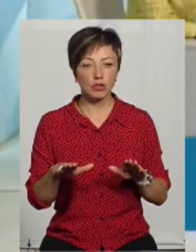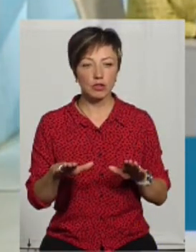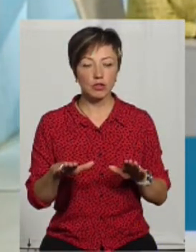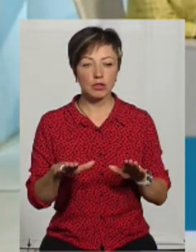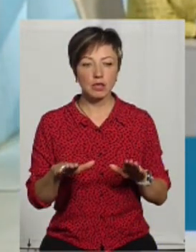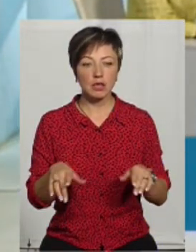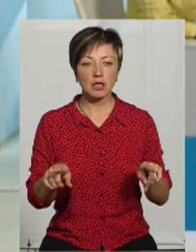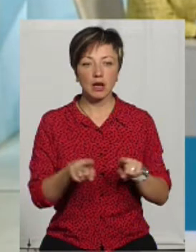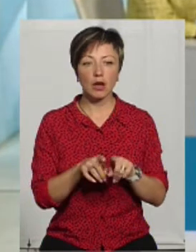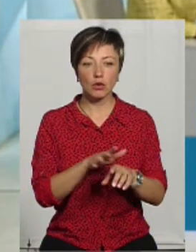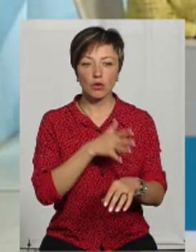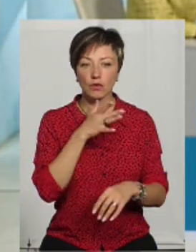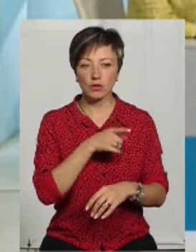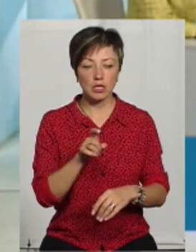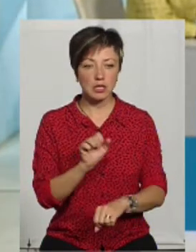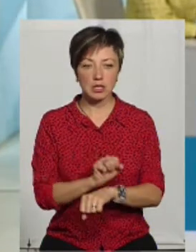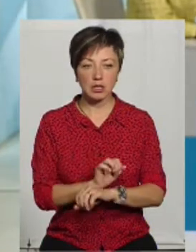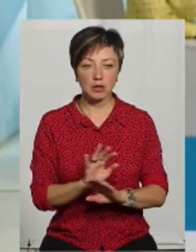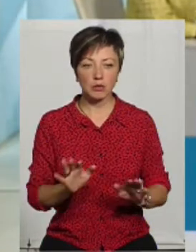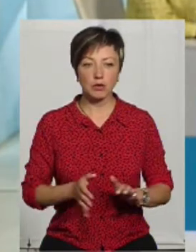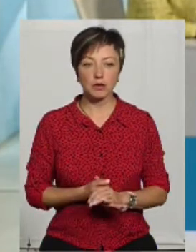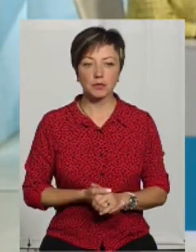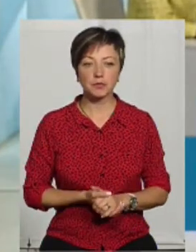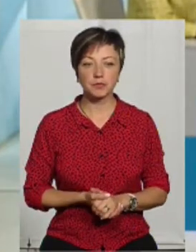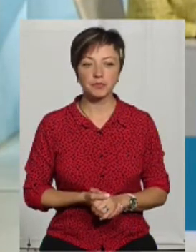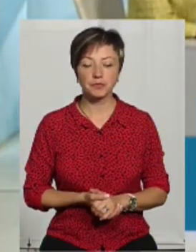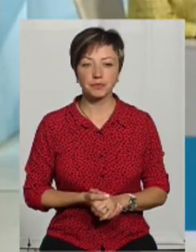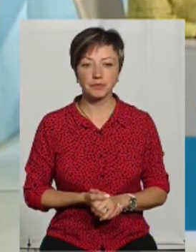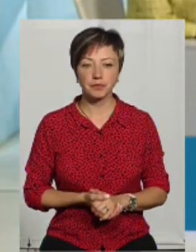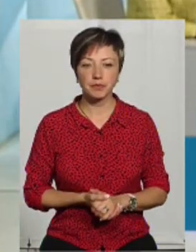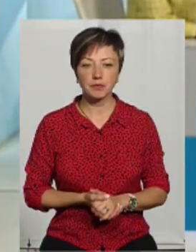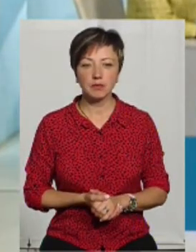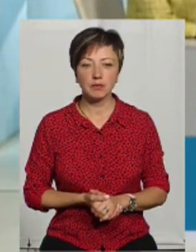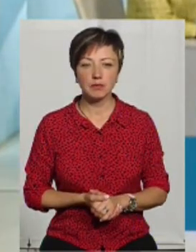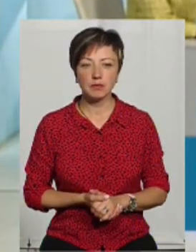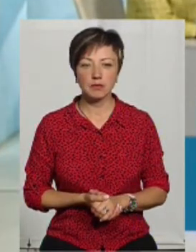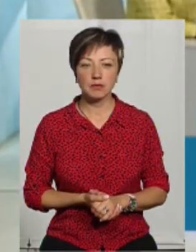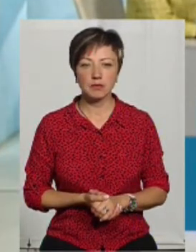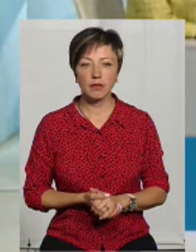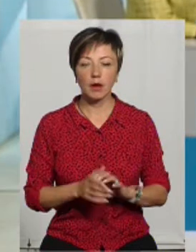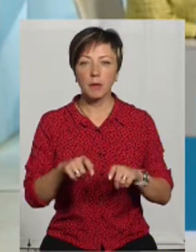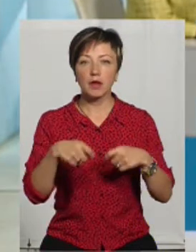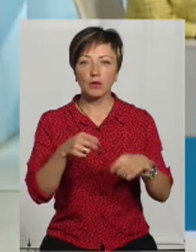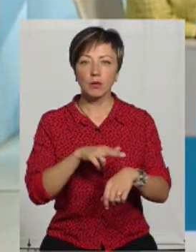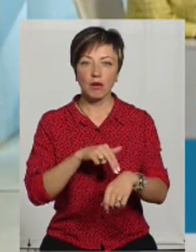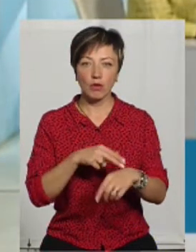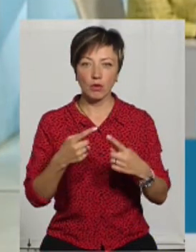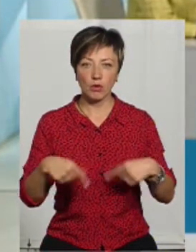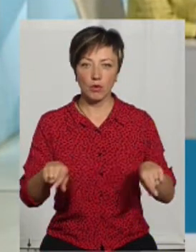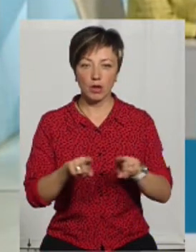на такий довгий час не затримується. Не повинно затримуватись, так? Якщо виникають якісь там проблеми, то передаються в правоохоронні органи.